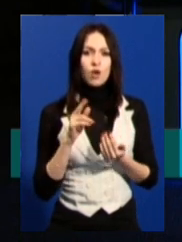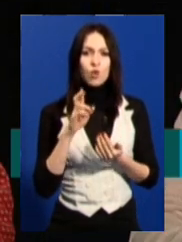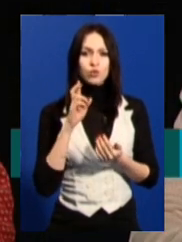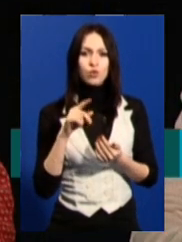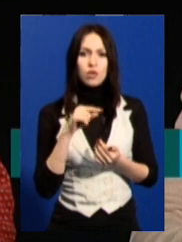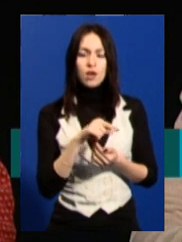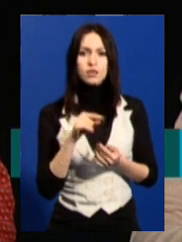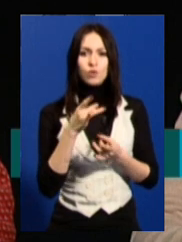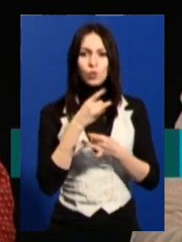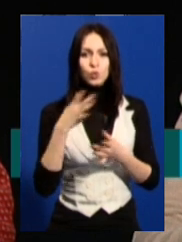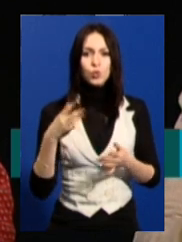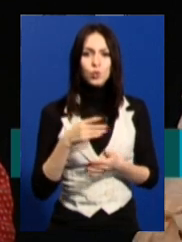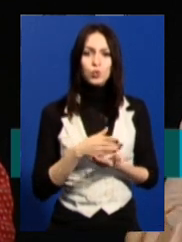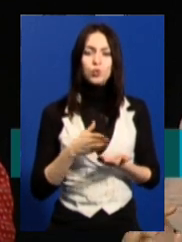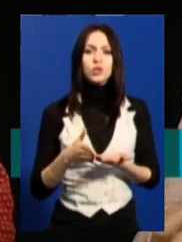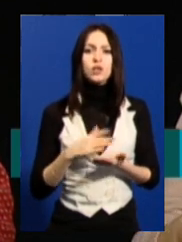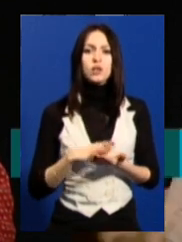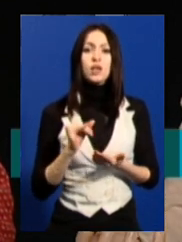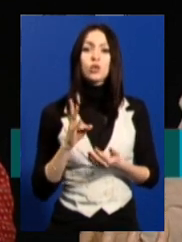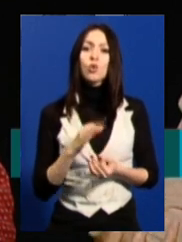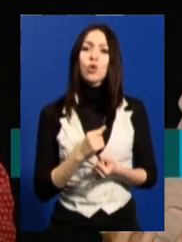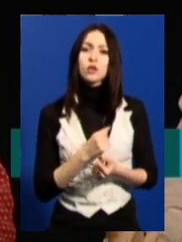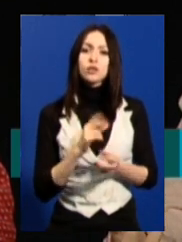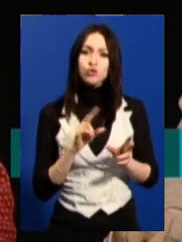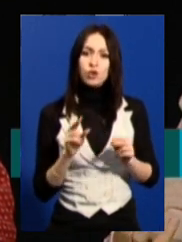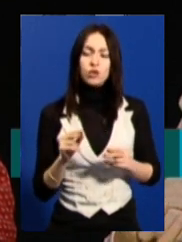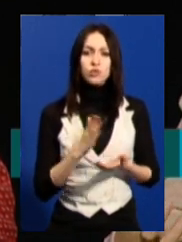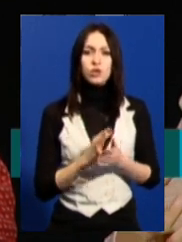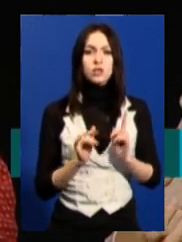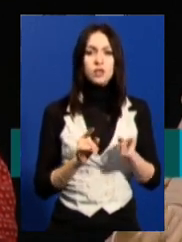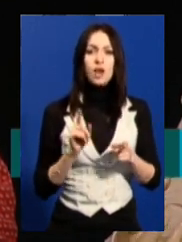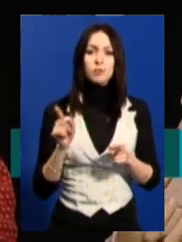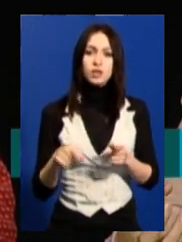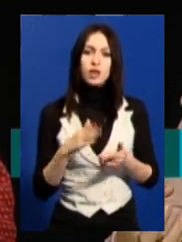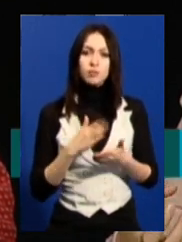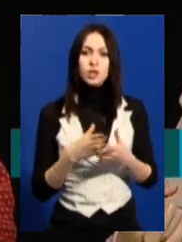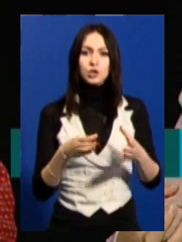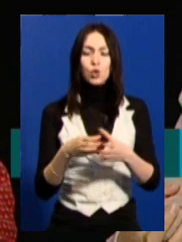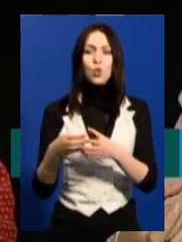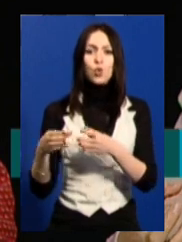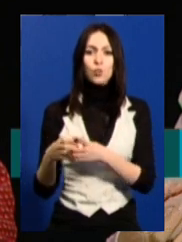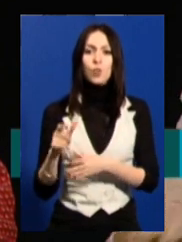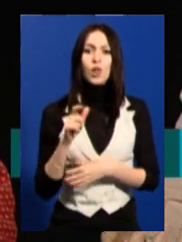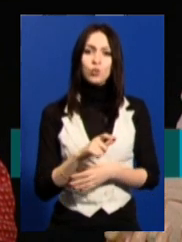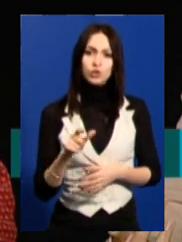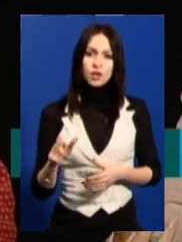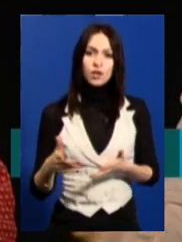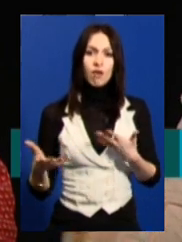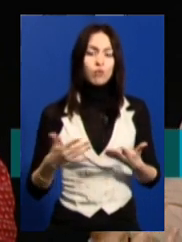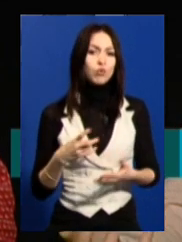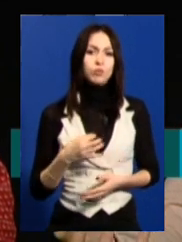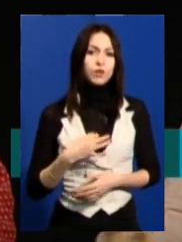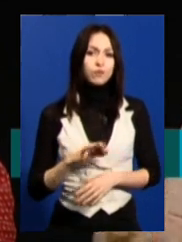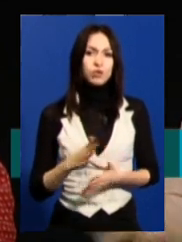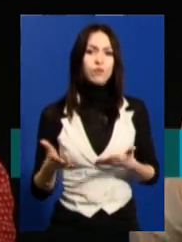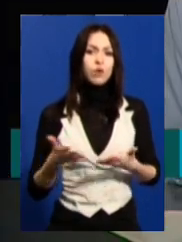інституцій, культурних інституцій. Але, на щастя, і там, і там є якась така кубка людей, яким не байдуже,